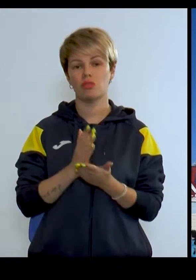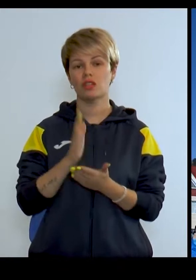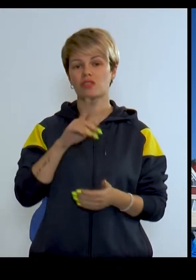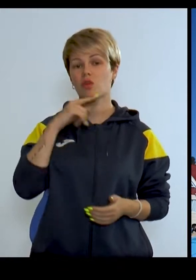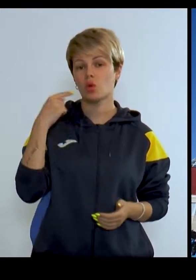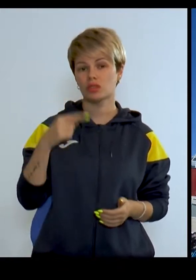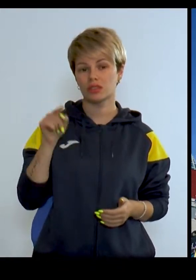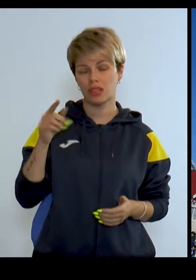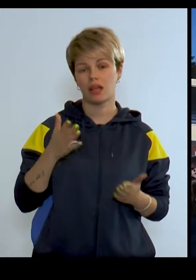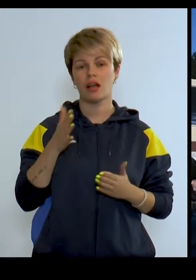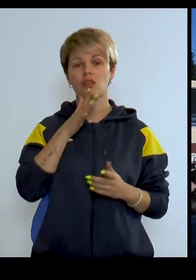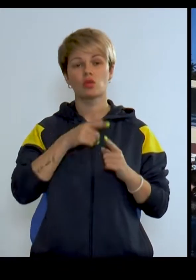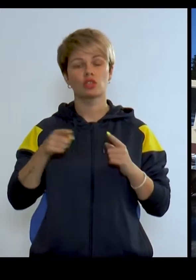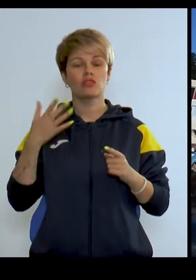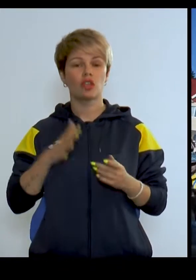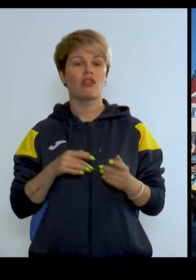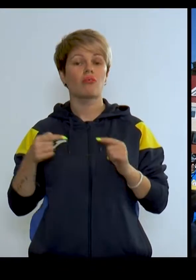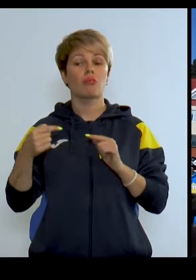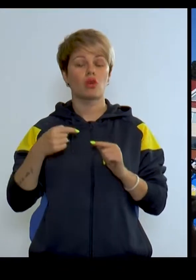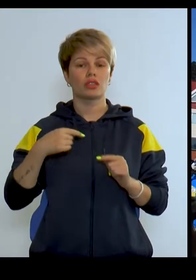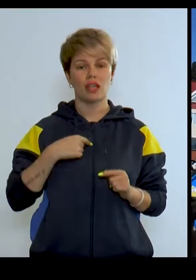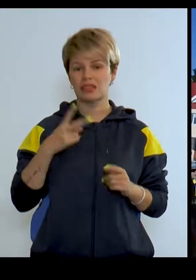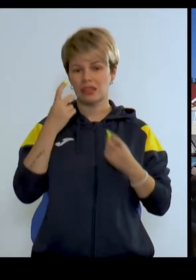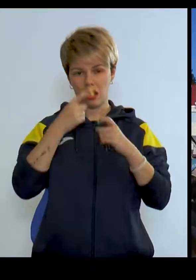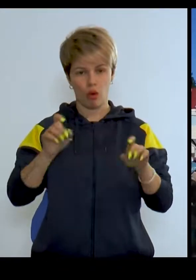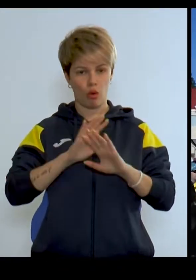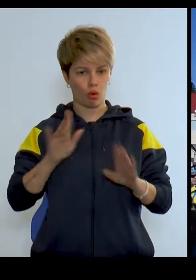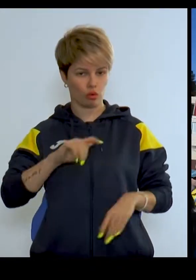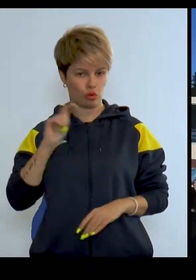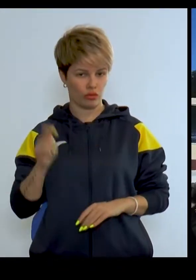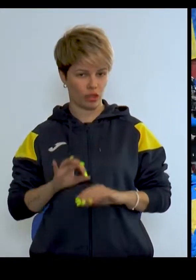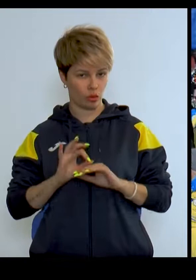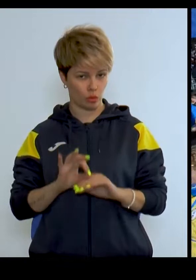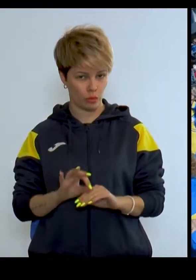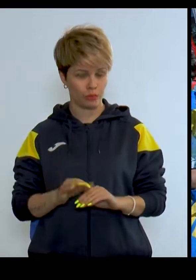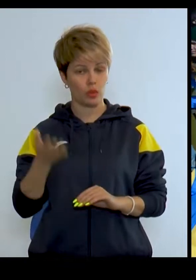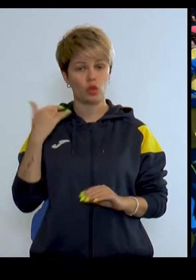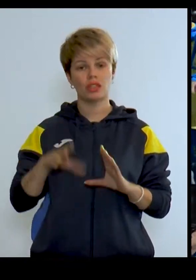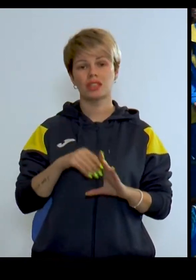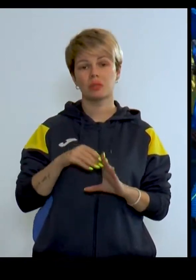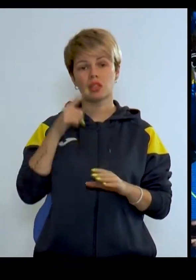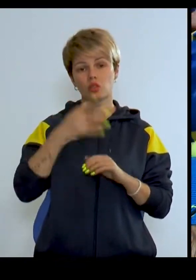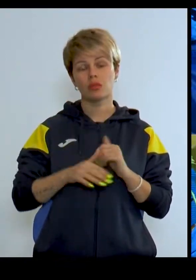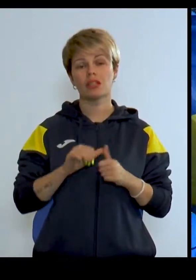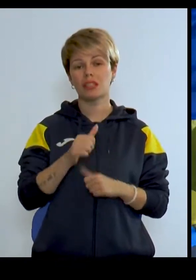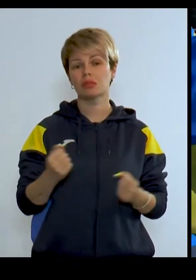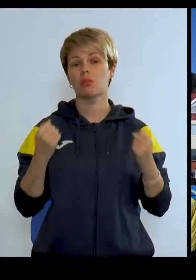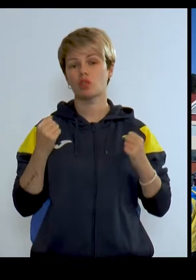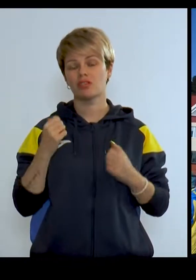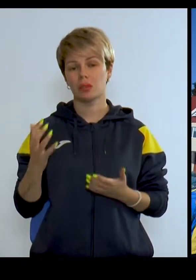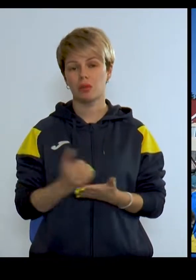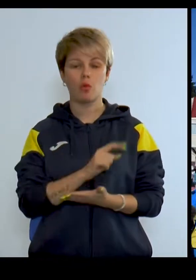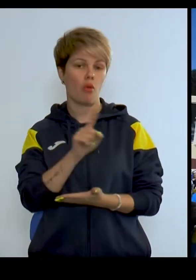відбувалися вони у Росії яка на той час уже вела проти нас неоголошену війну Тодішня збірна розуміла, що крім